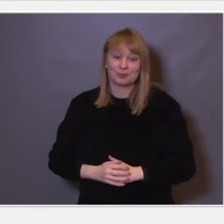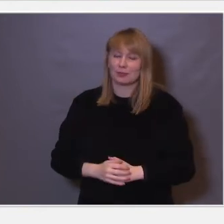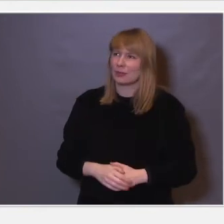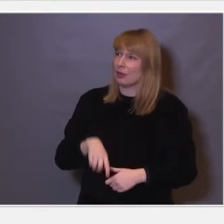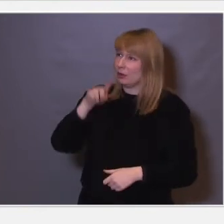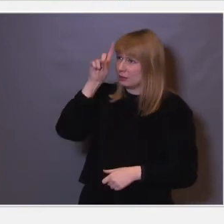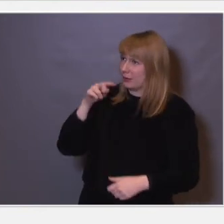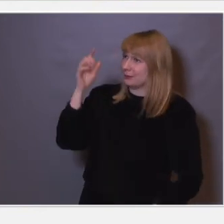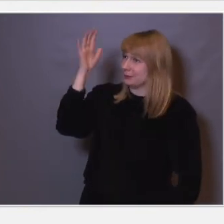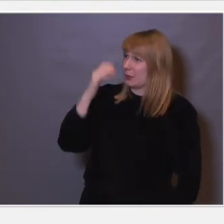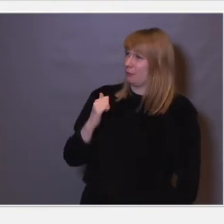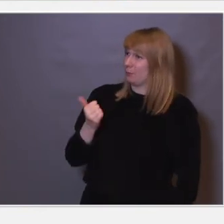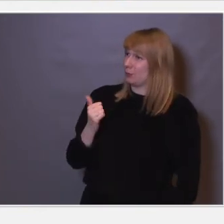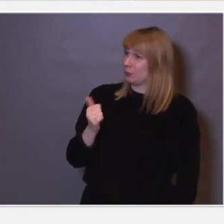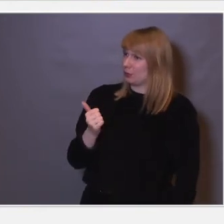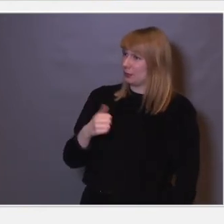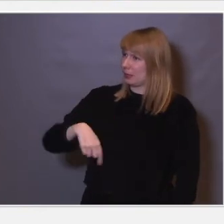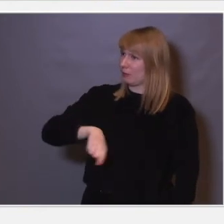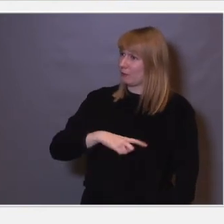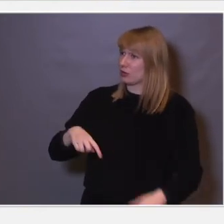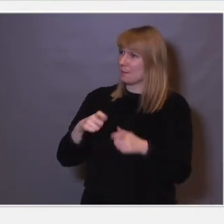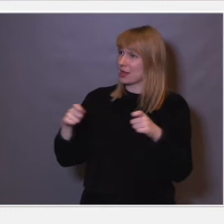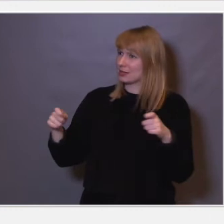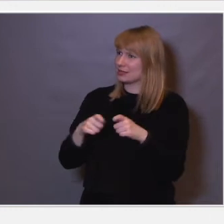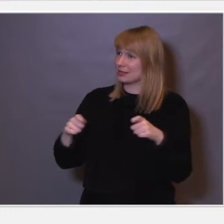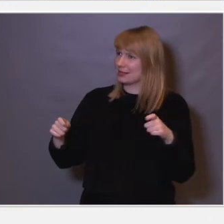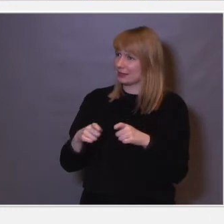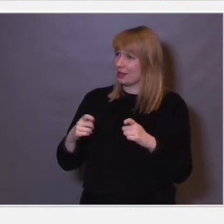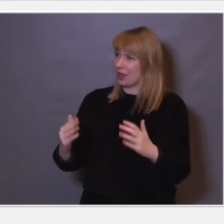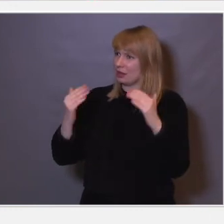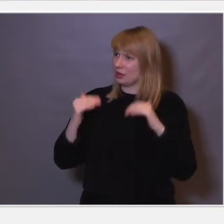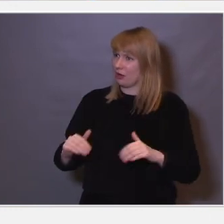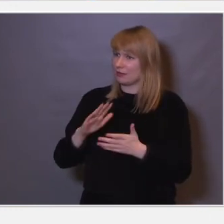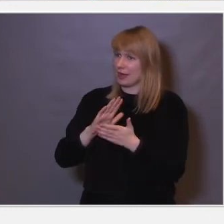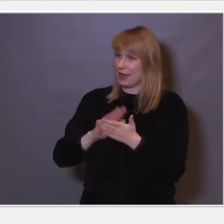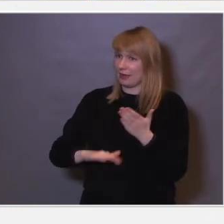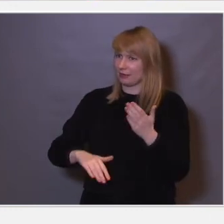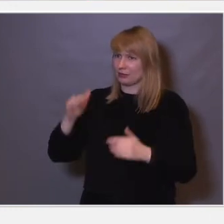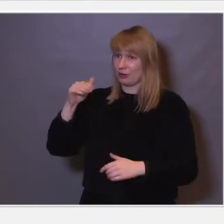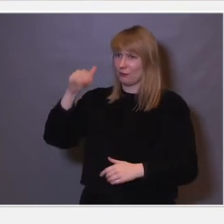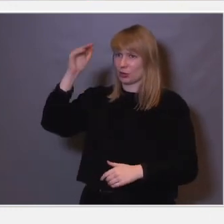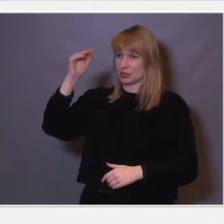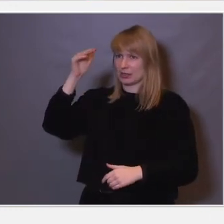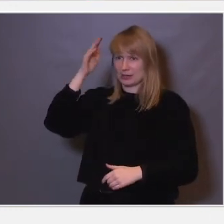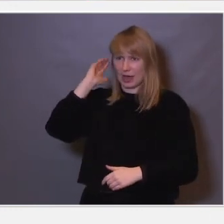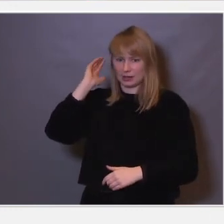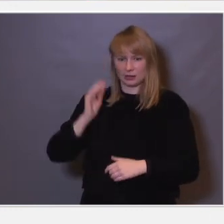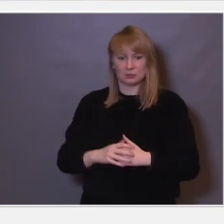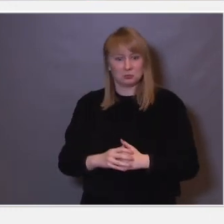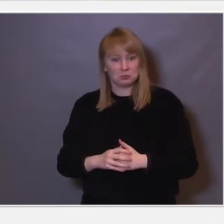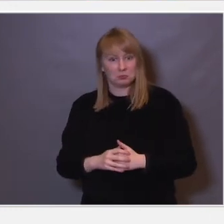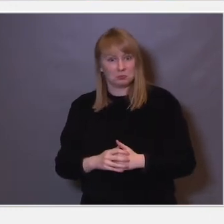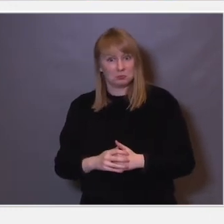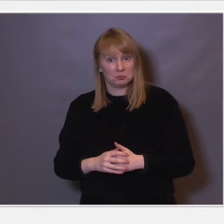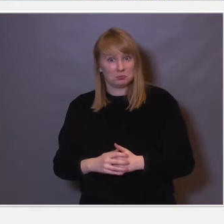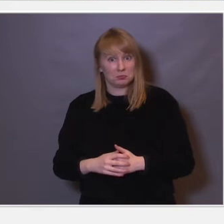spørre seg, hvorfor er det sånn da, at vår plasticitet i hjernen er lavere i voksne hjernene? Og er det også hensiktsmessig at